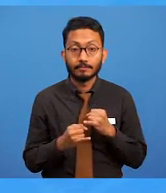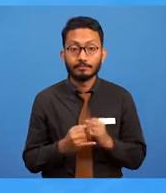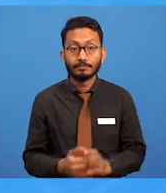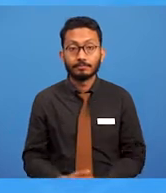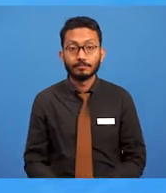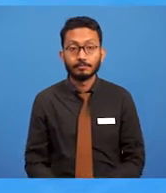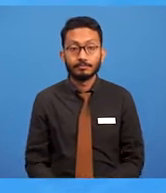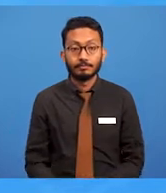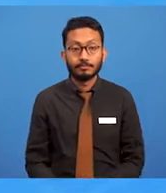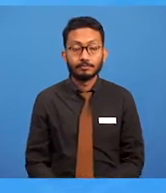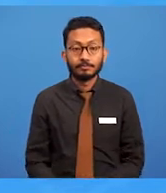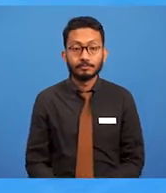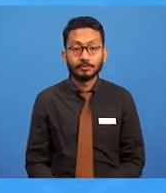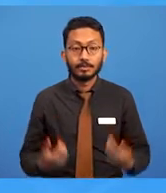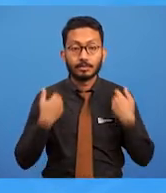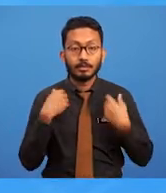korperan.